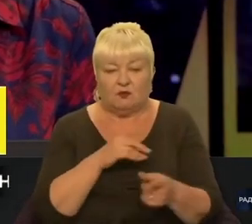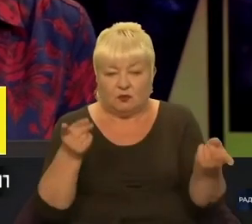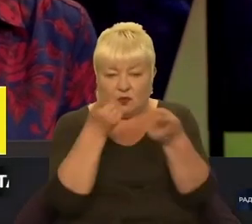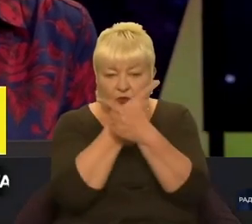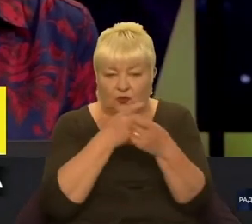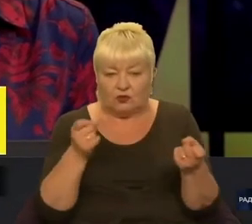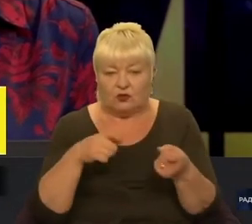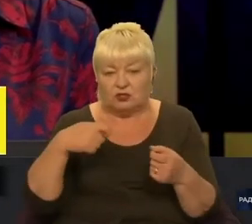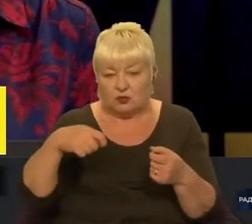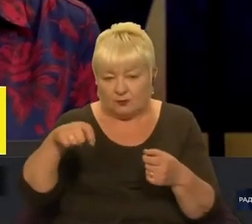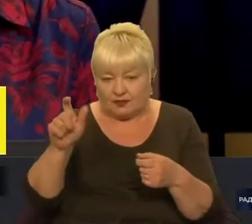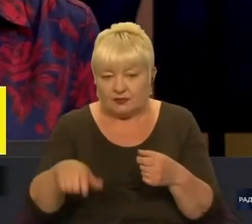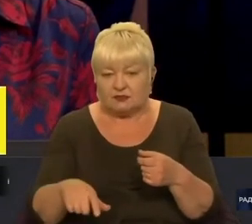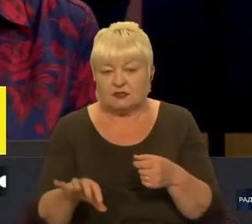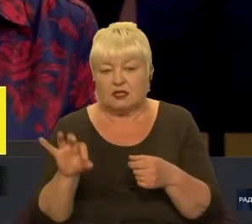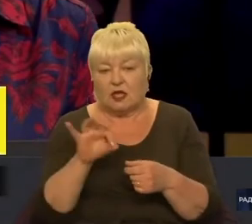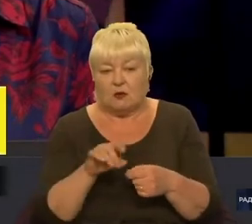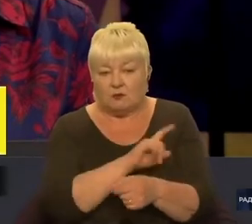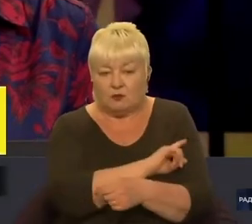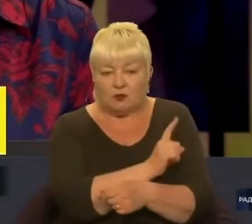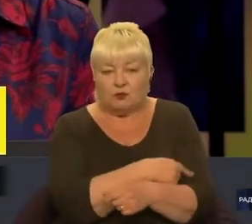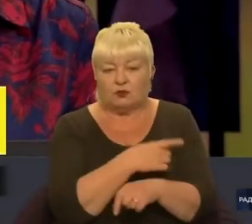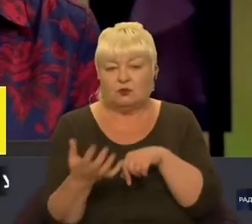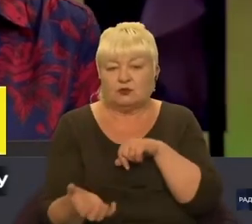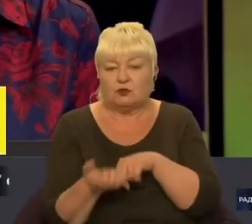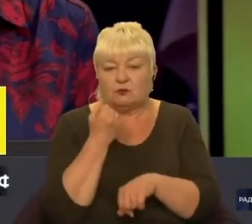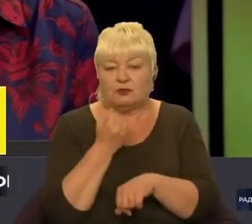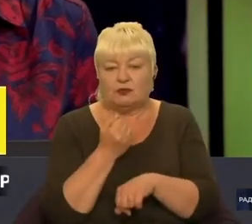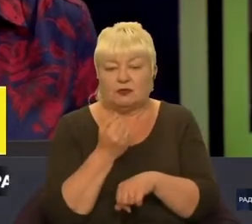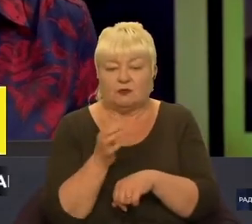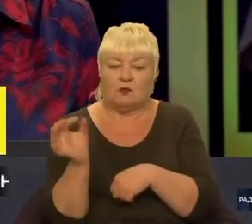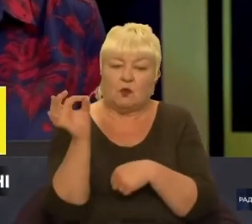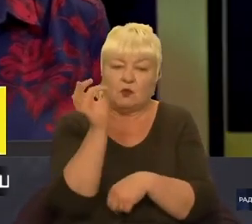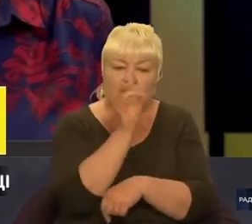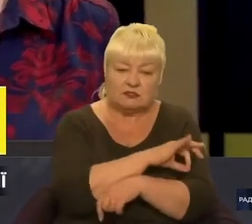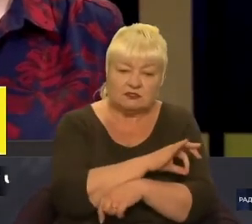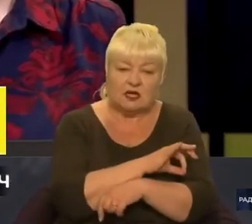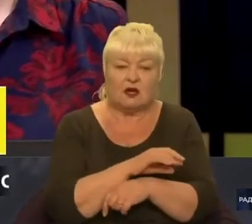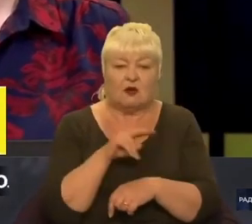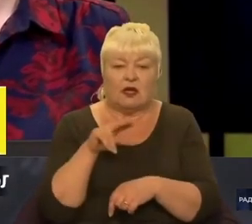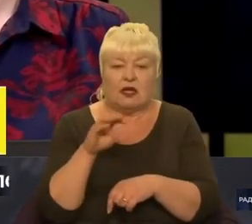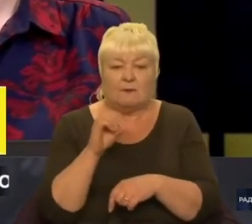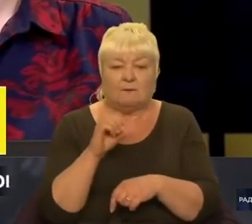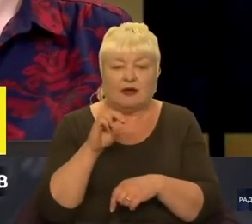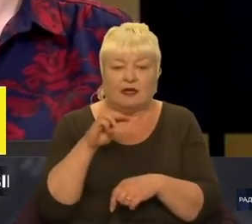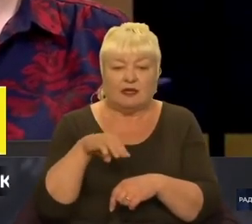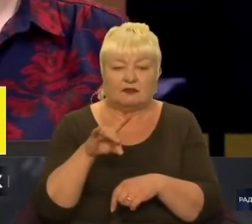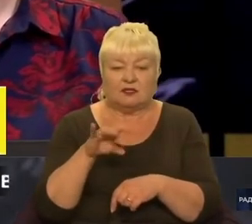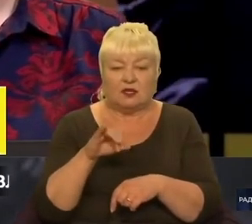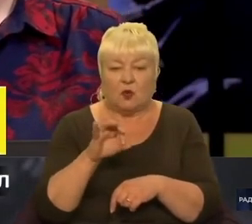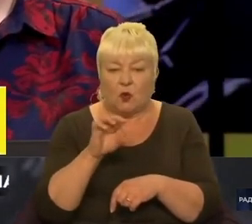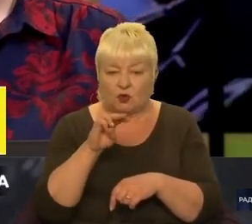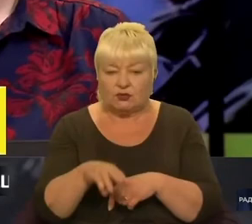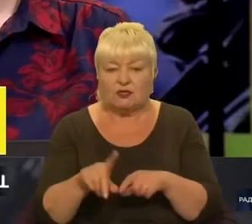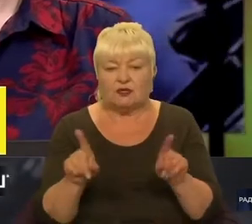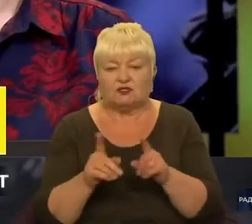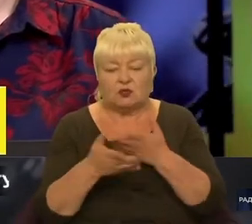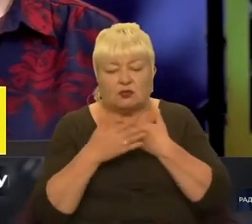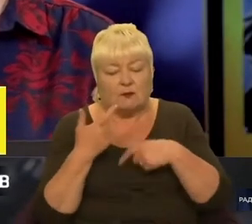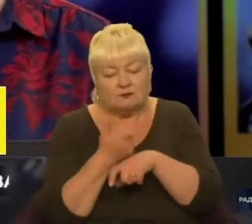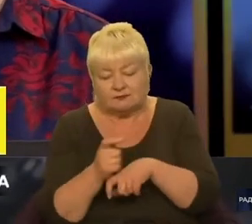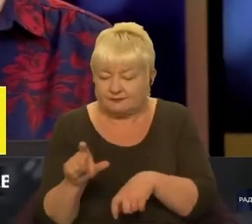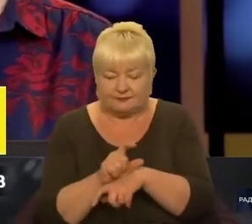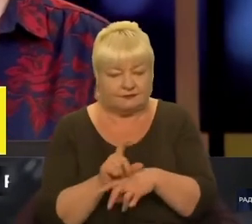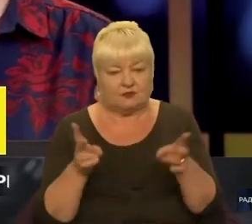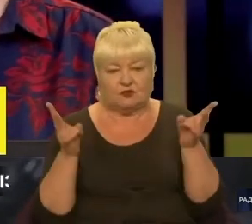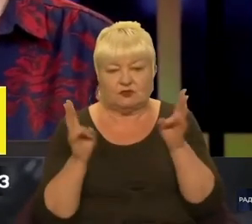про потужну підтримку Заходу, про петріоти, які нам дуже потрібні. Ну, і дійдемо таким чином